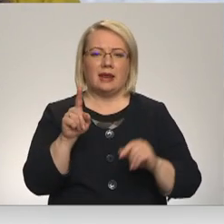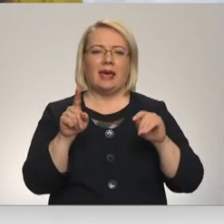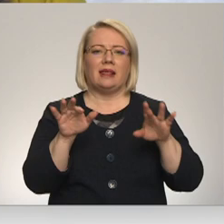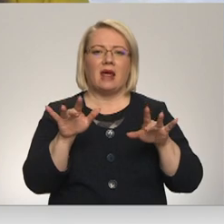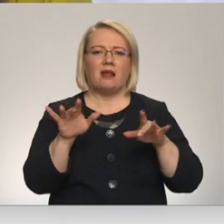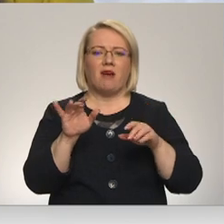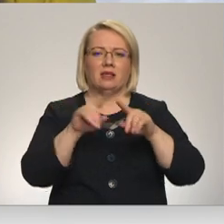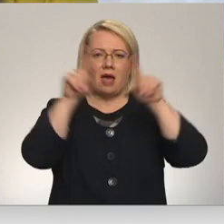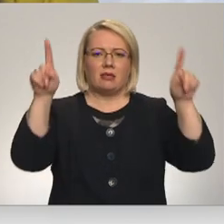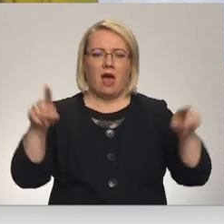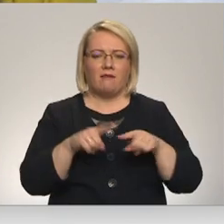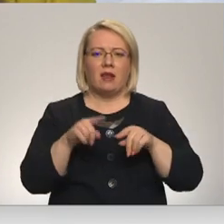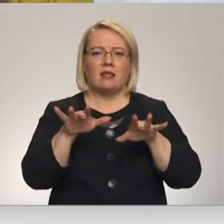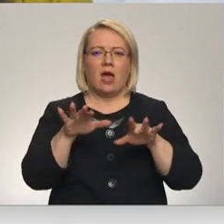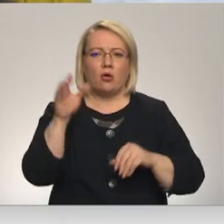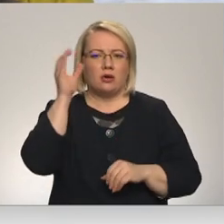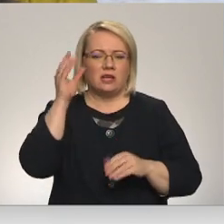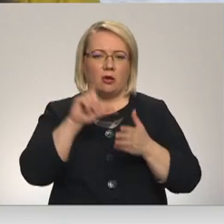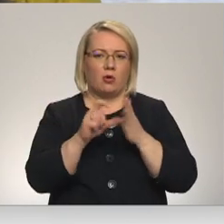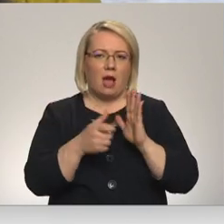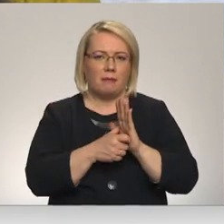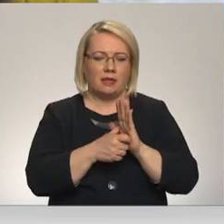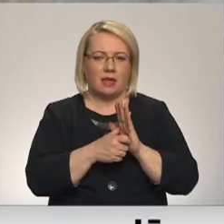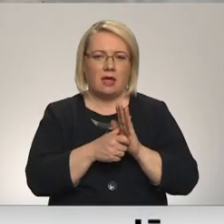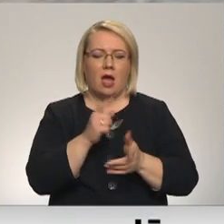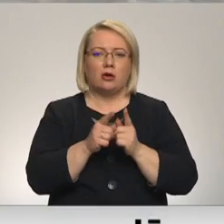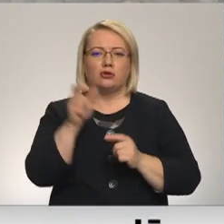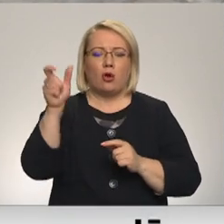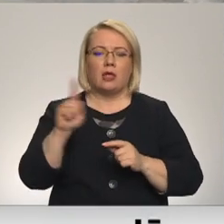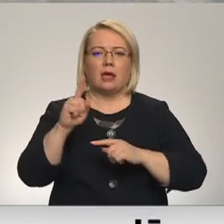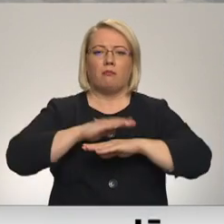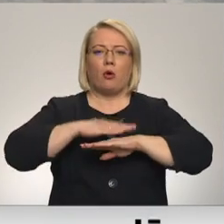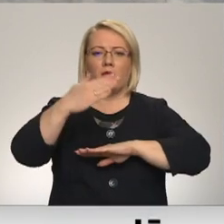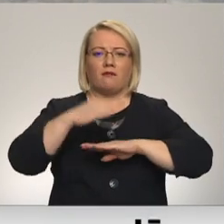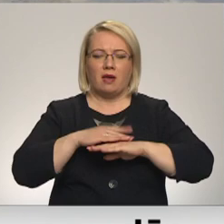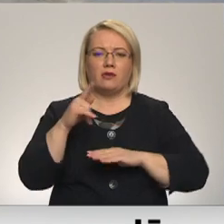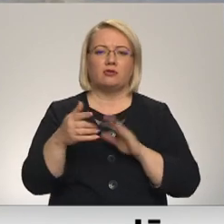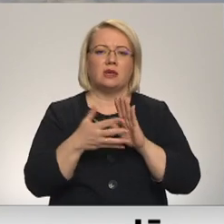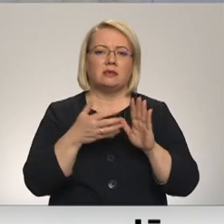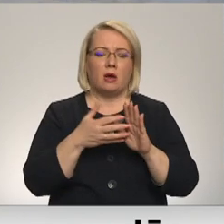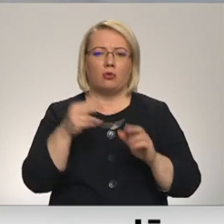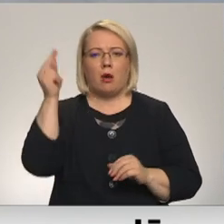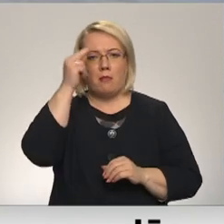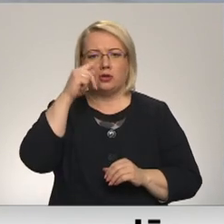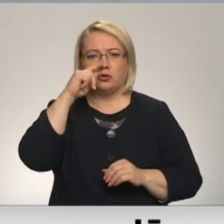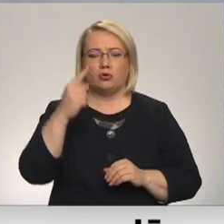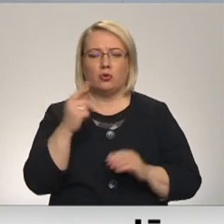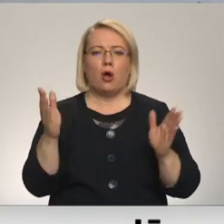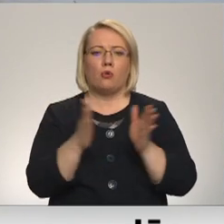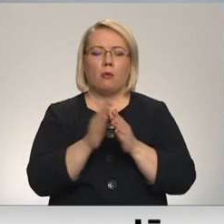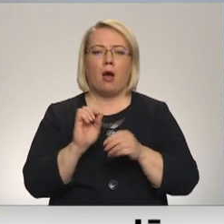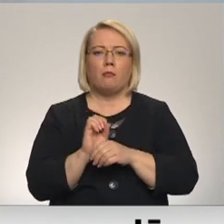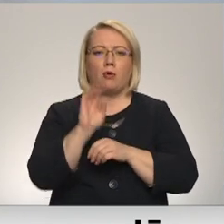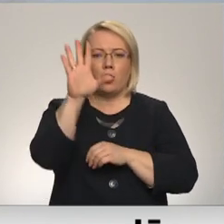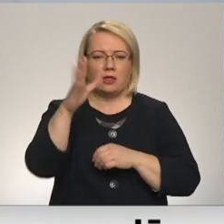datorzinību kabinetā. Mums skolotājiem ir portretīvie datori, kuri tiek izmantot mācību stundās kopā ar projektoru. Visu